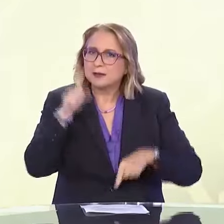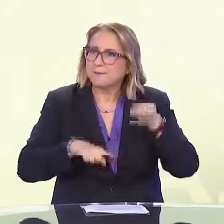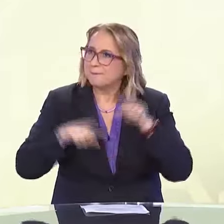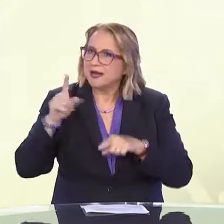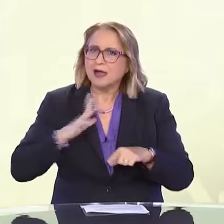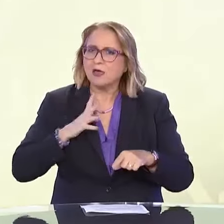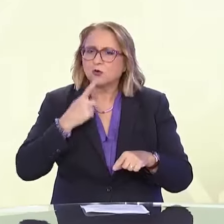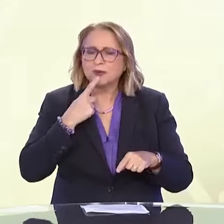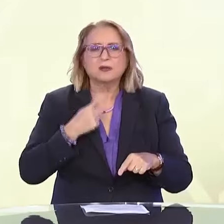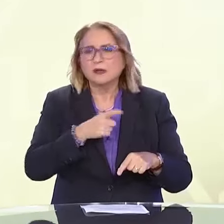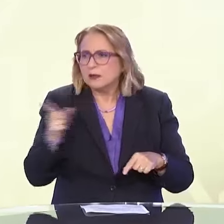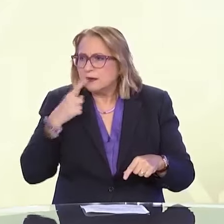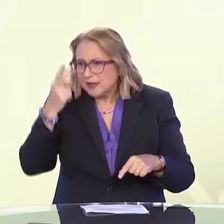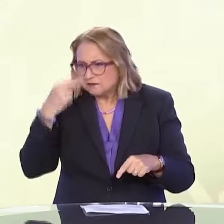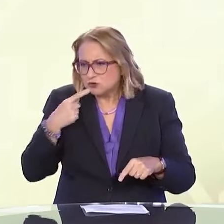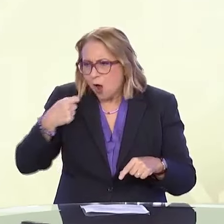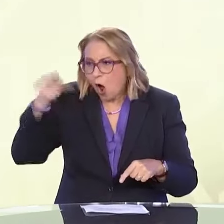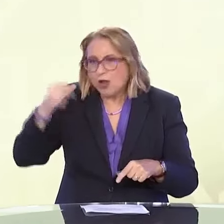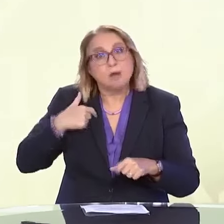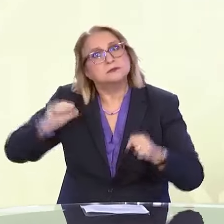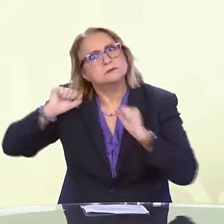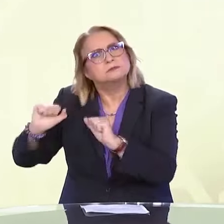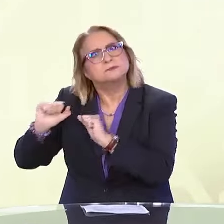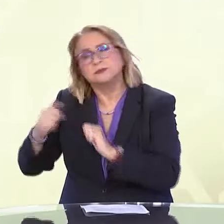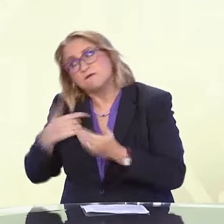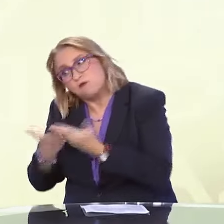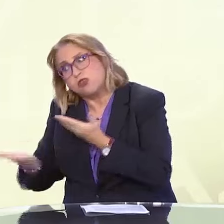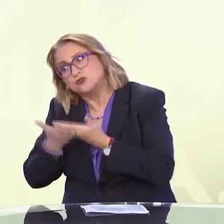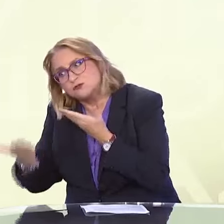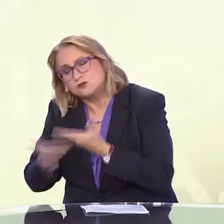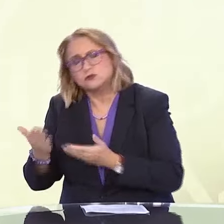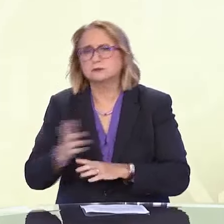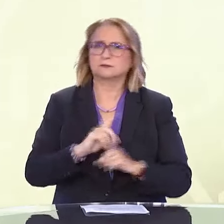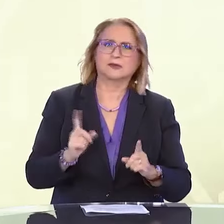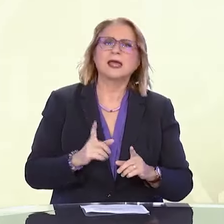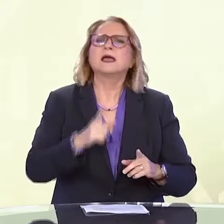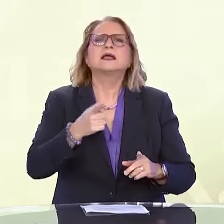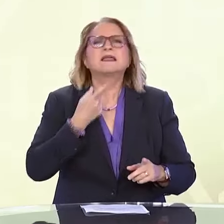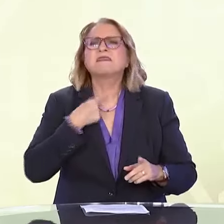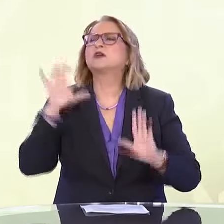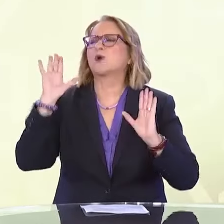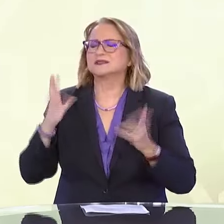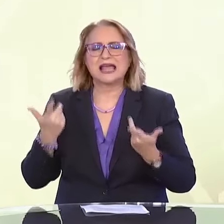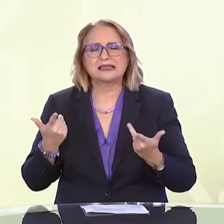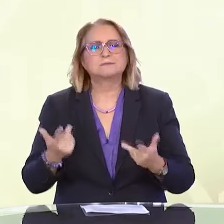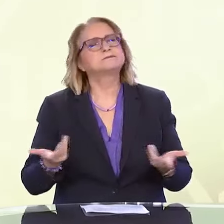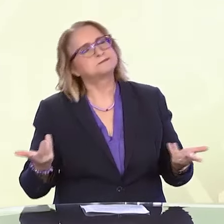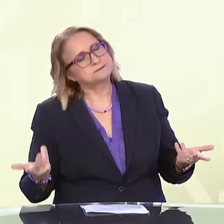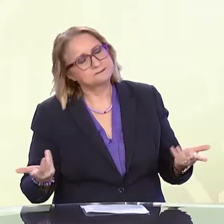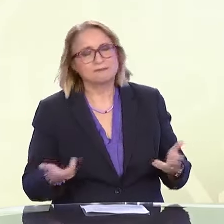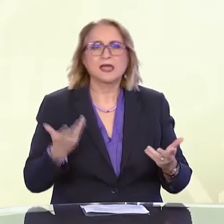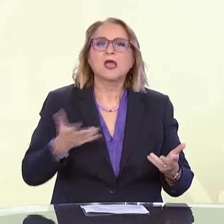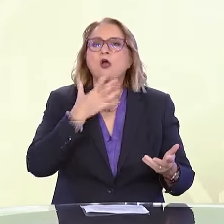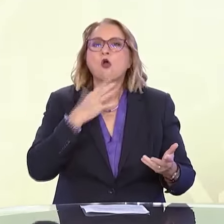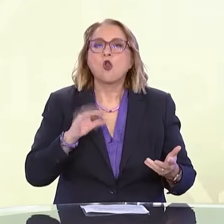συνεχίζουμε να επιμένουμε. Οπότε Γιάννη θέλω να μας πεις σε αυτό το περιστατικό γιατί είναι κακό. Αρχικά, όπως και σε κάθε άλλο τομέα της ζωής μας,